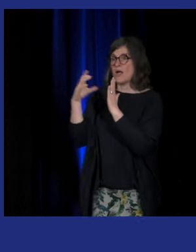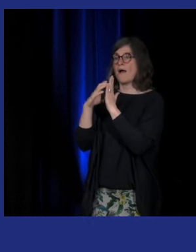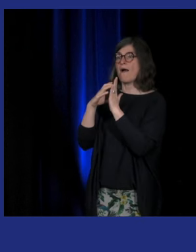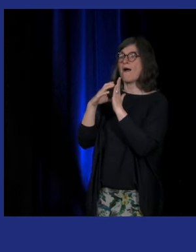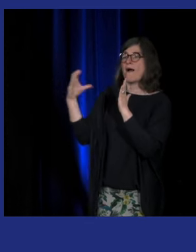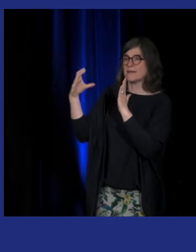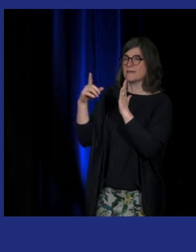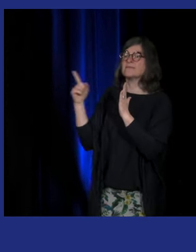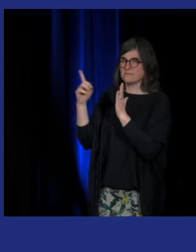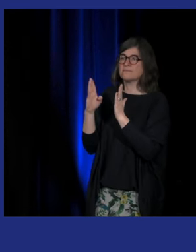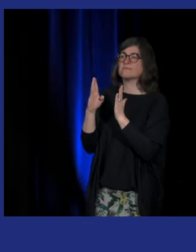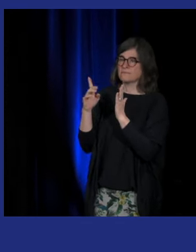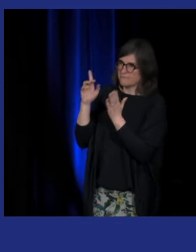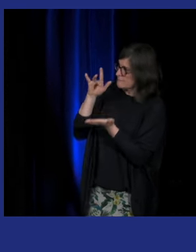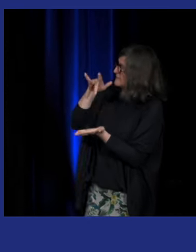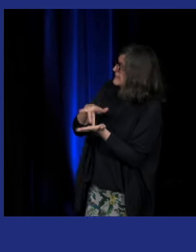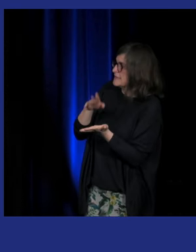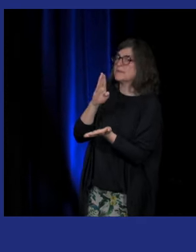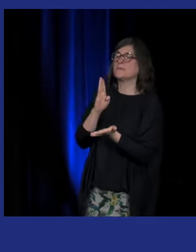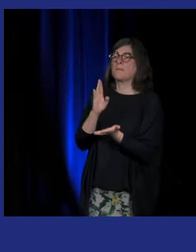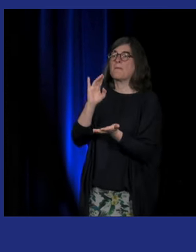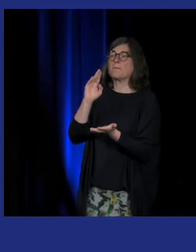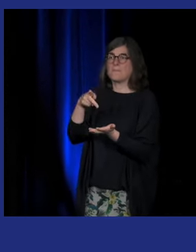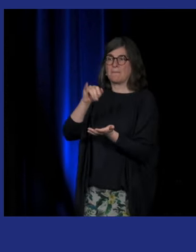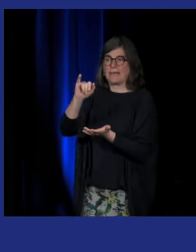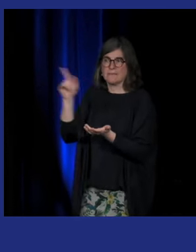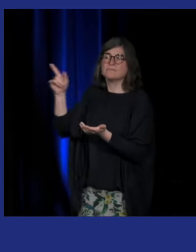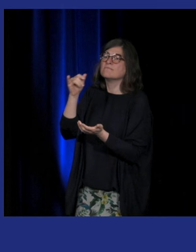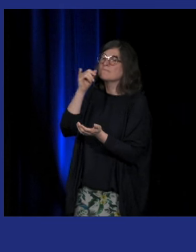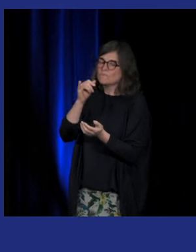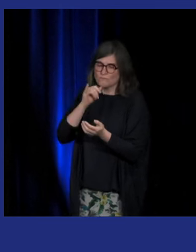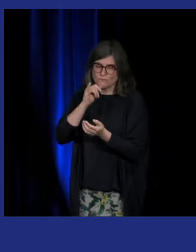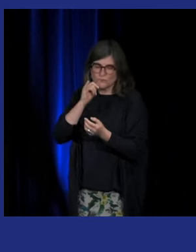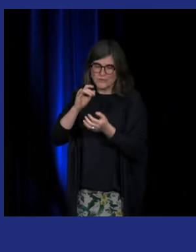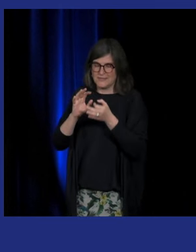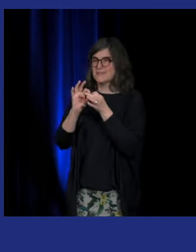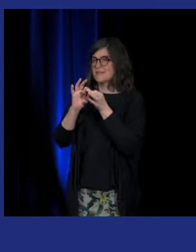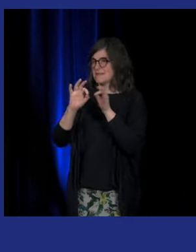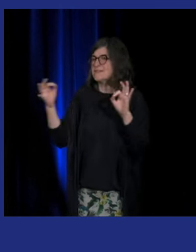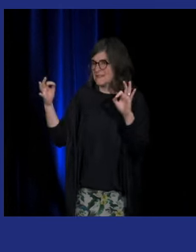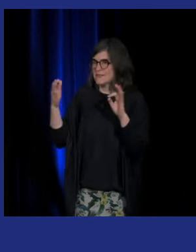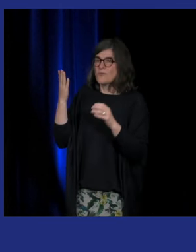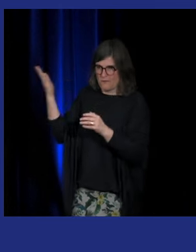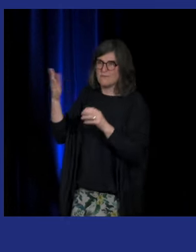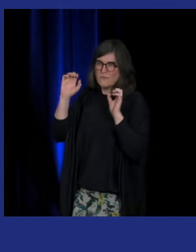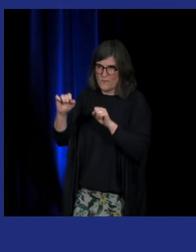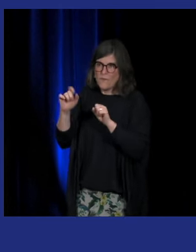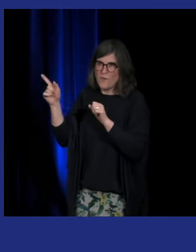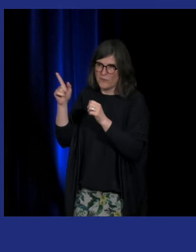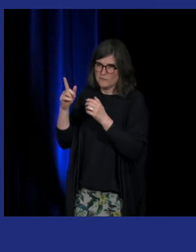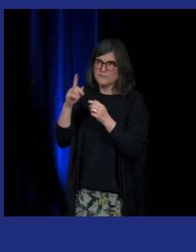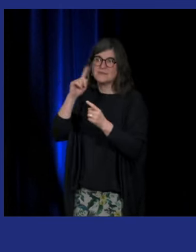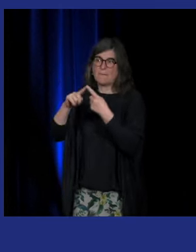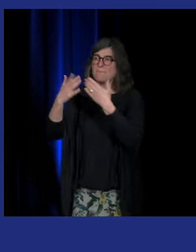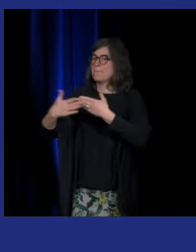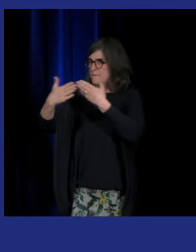que Barbara Fougère a publié dans le site de la BPI petite histoire d'une culture cinématographique sourde il y a deux livres qui ont sorti